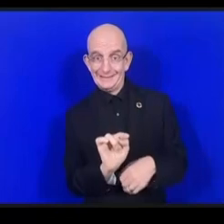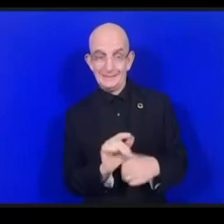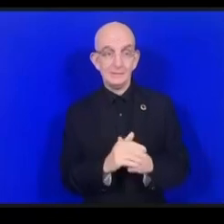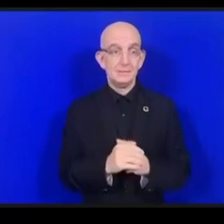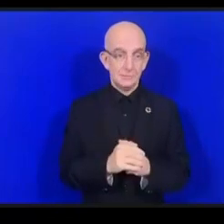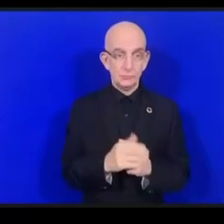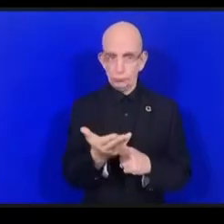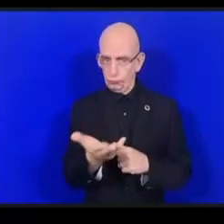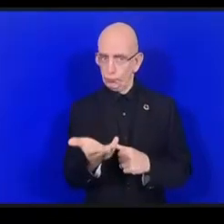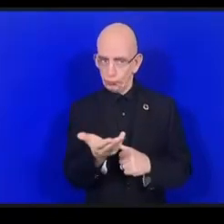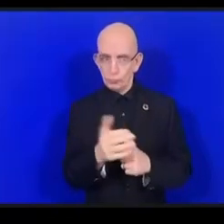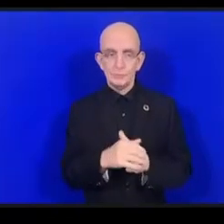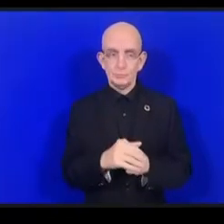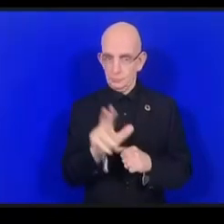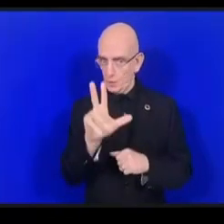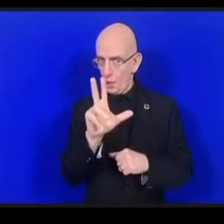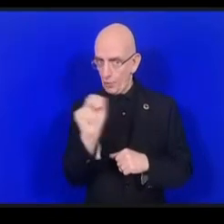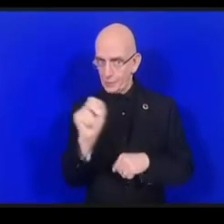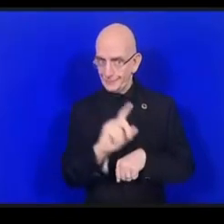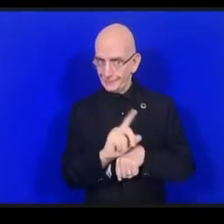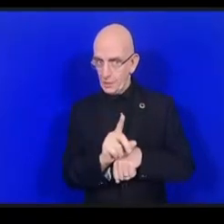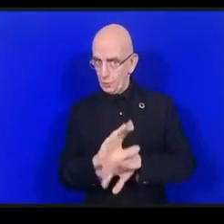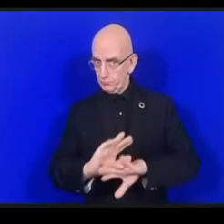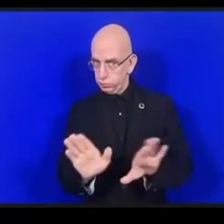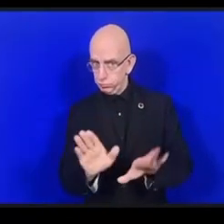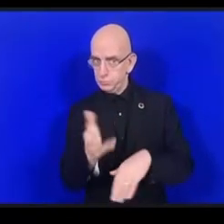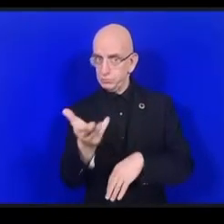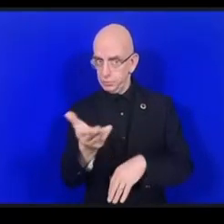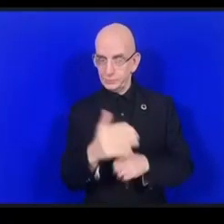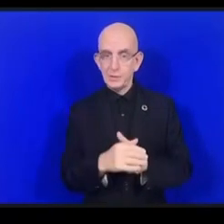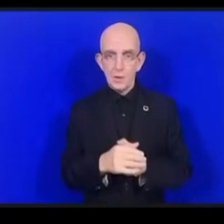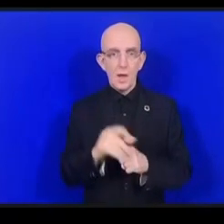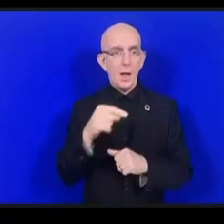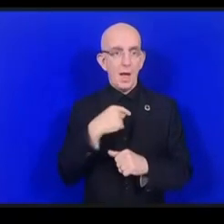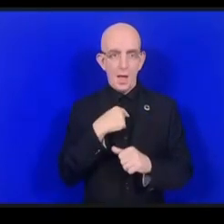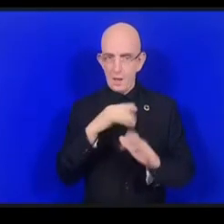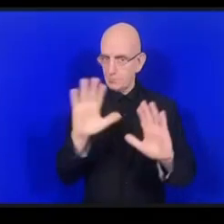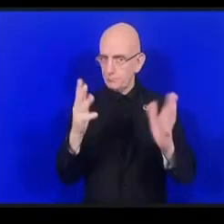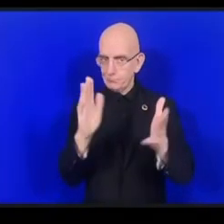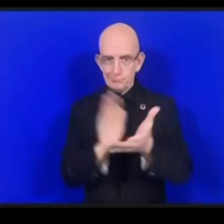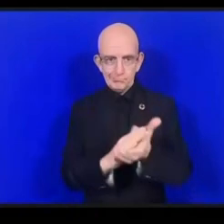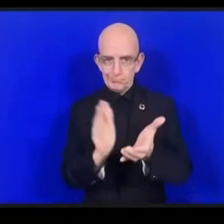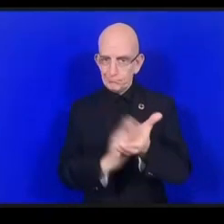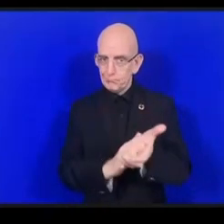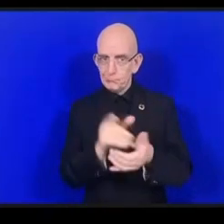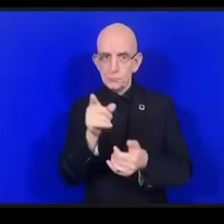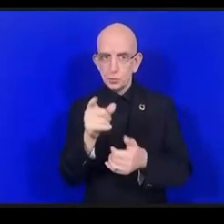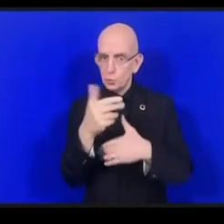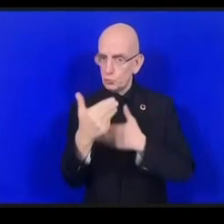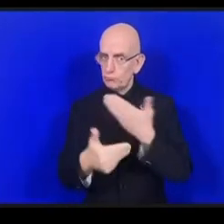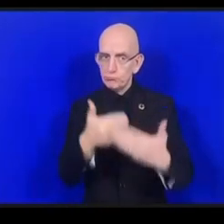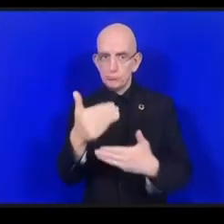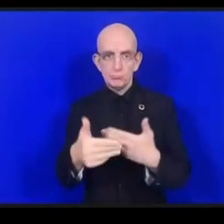أتمنى منك إذا كنت ستضع برامج الأمن السيبراني